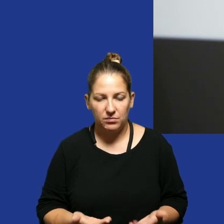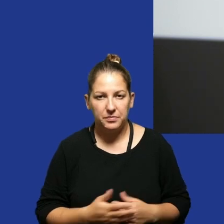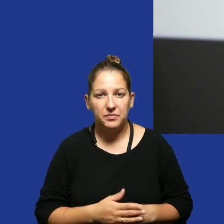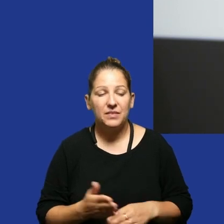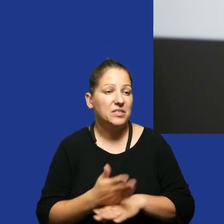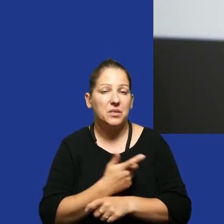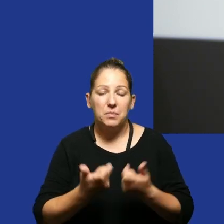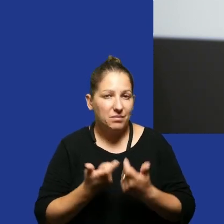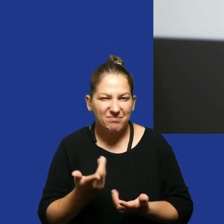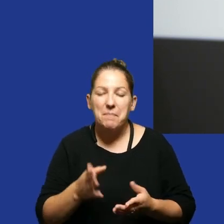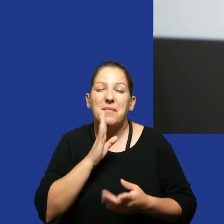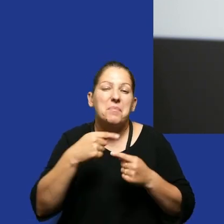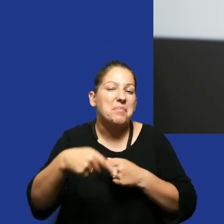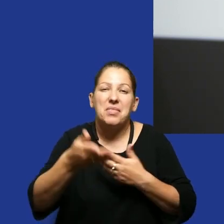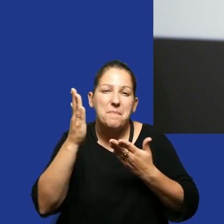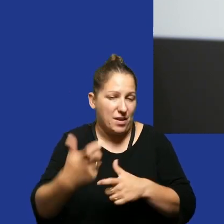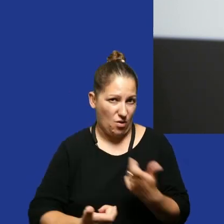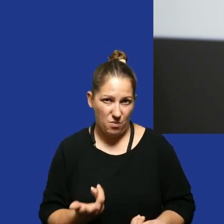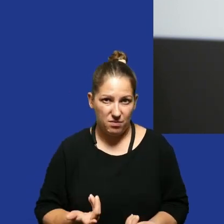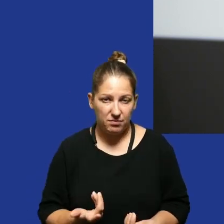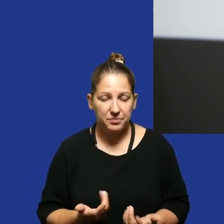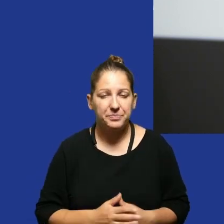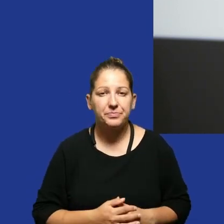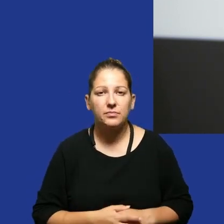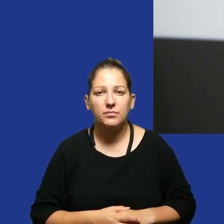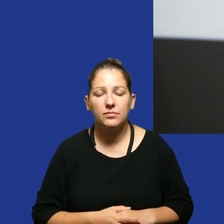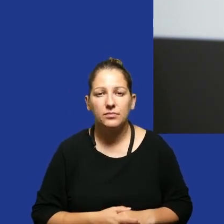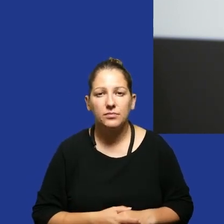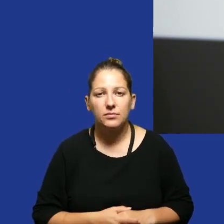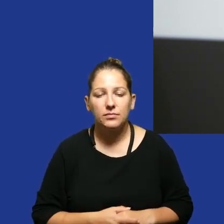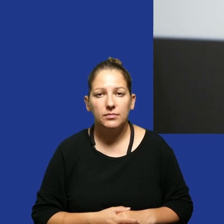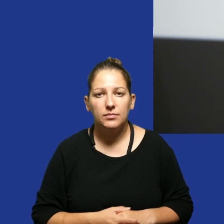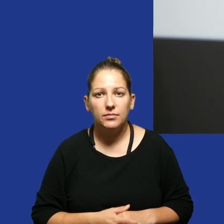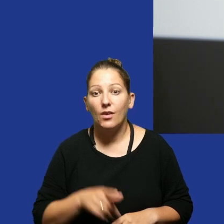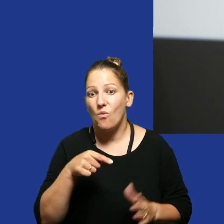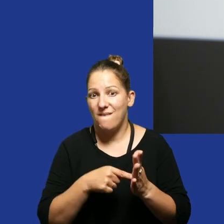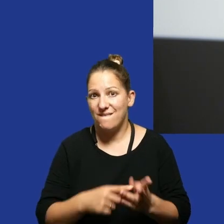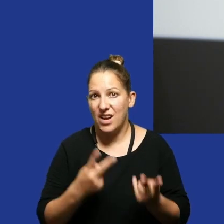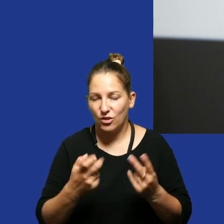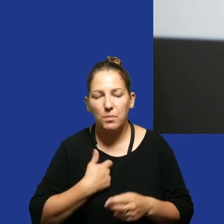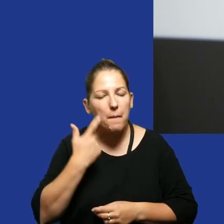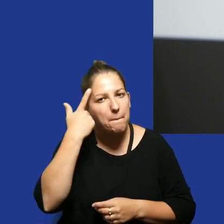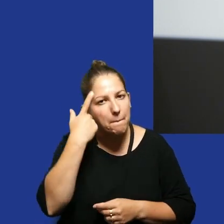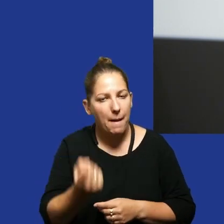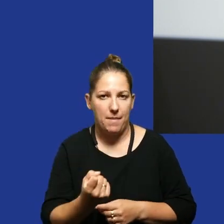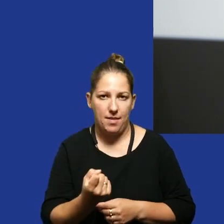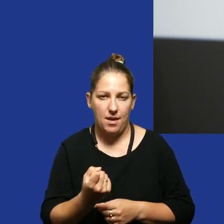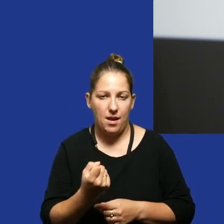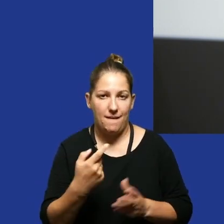nie robił i nikt już nie będzie prawdopodobnie tego robił i właśnie to jest ważne żebyście pamiętali że